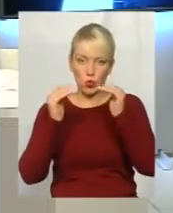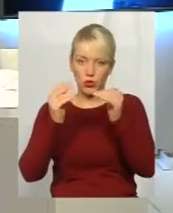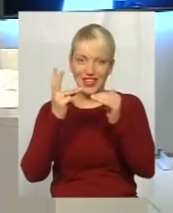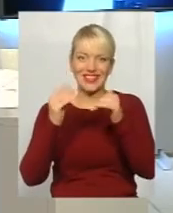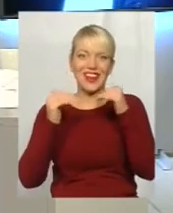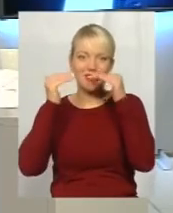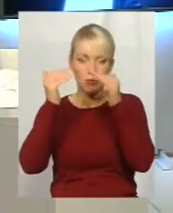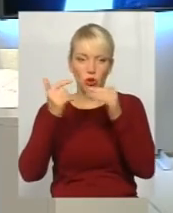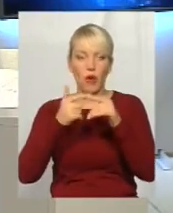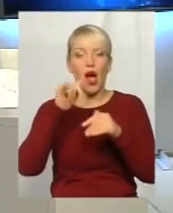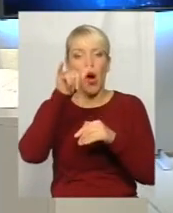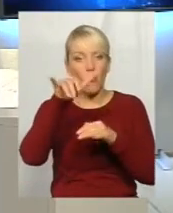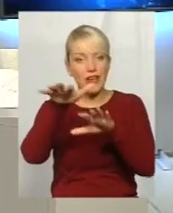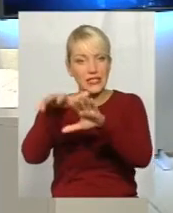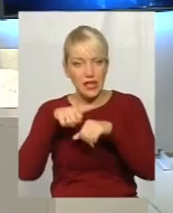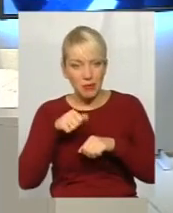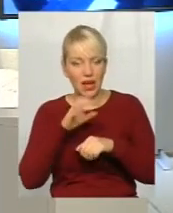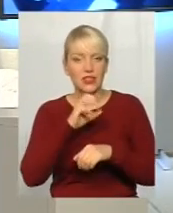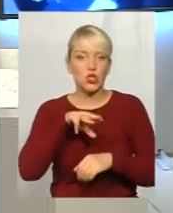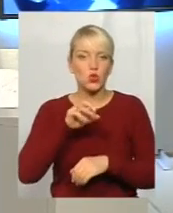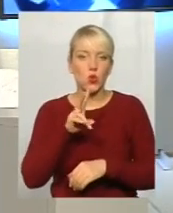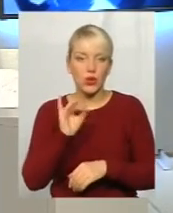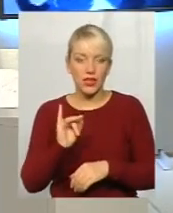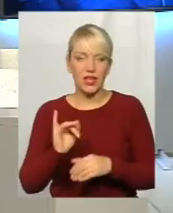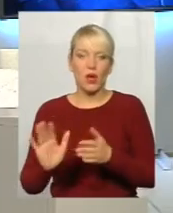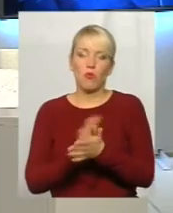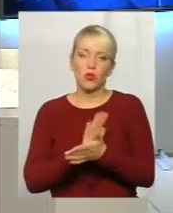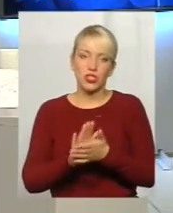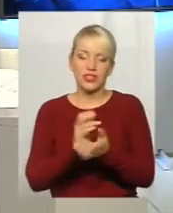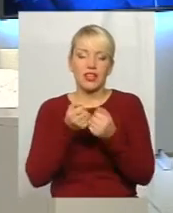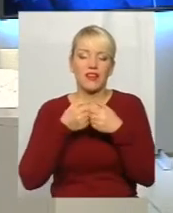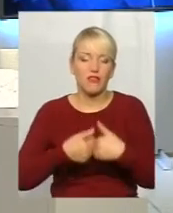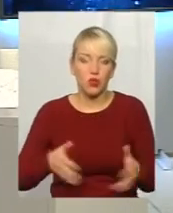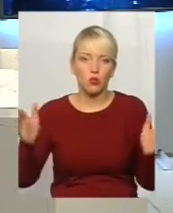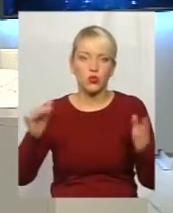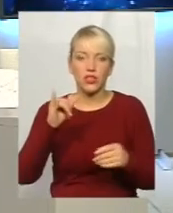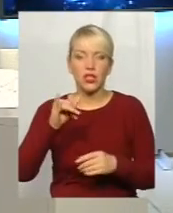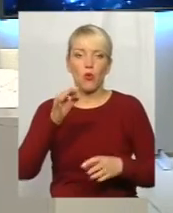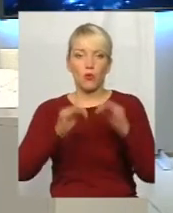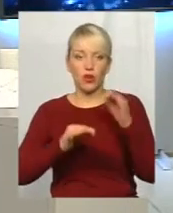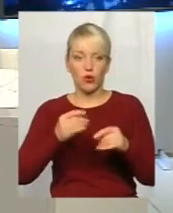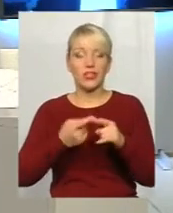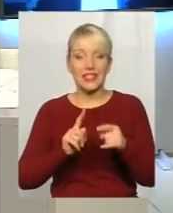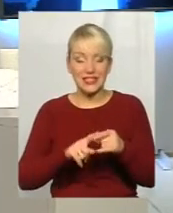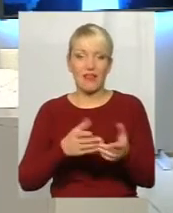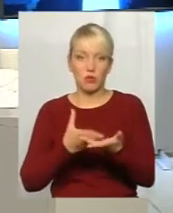стоки, очистити їх, і оп'ять відпустити в природу. Ось за це платимо. Тому доповідаю,